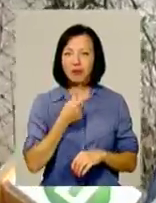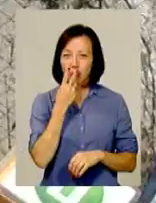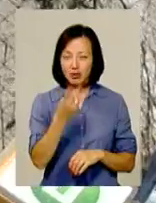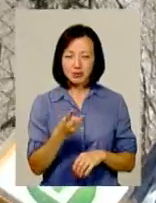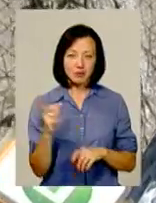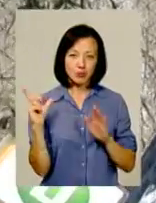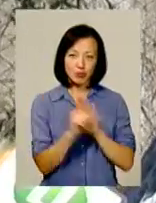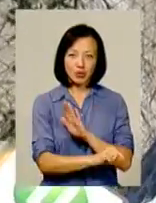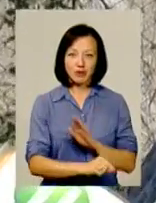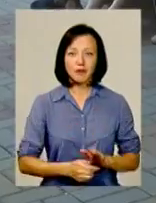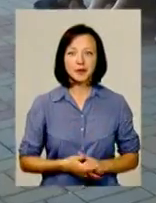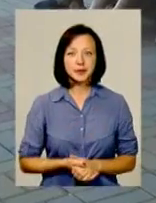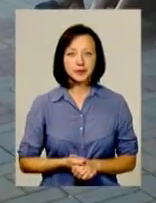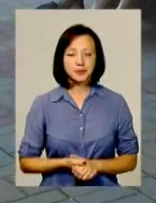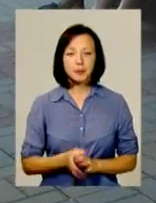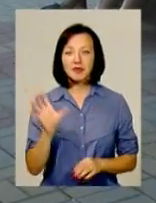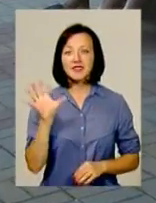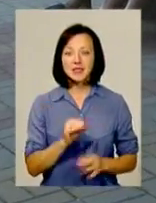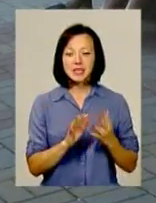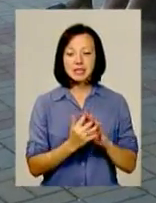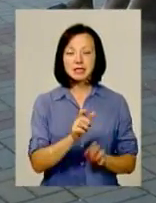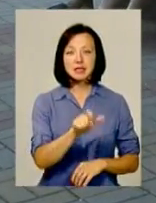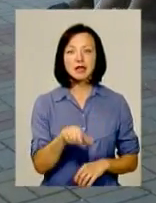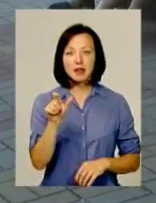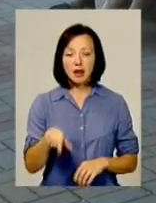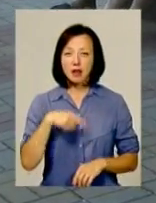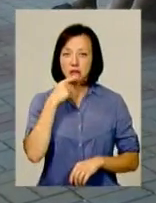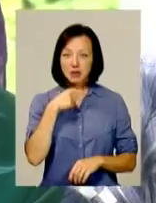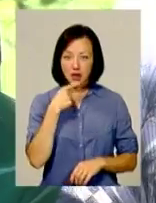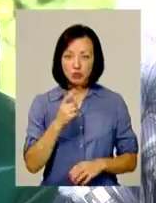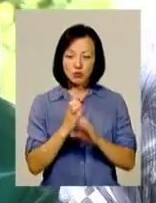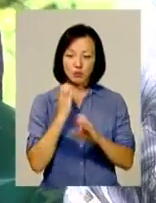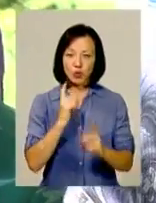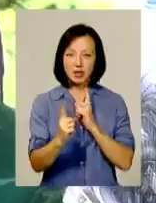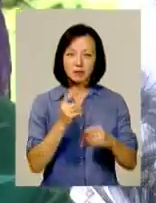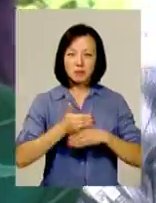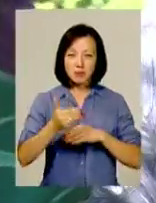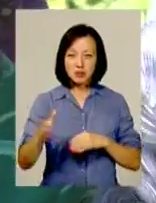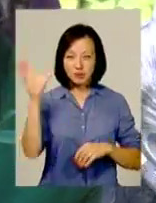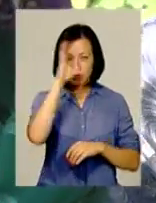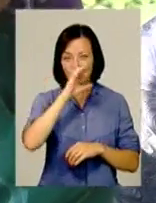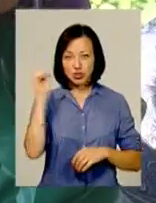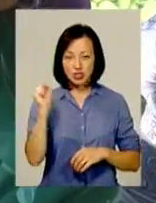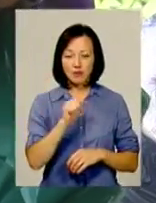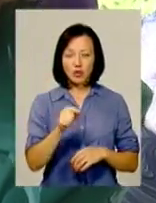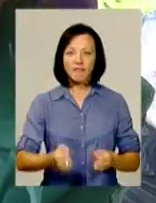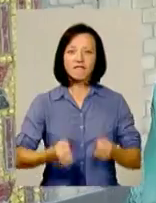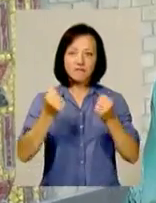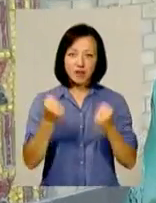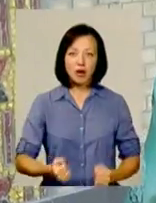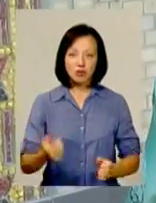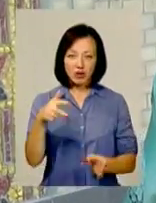показав і все, і поїхав. Усі селяни одностайно стверджують, фури їздять або пізно ввечері, або вночі, і вони важко